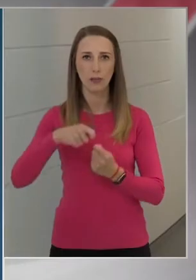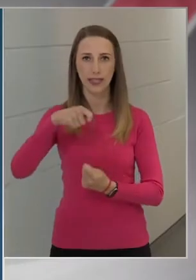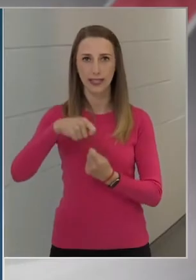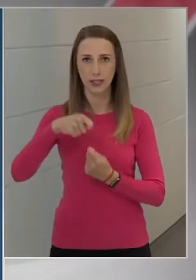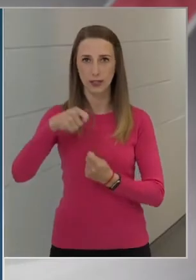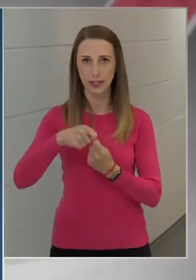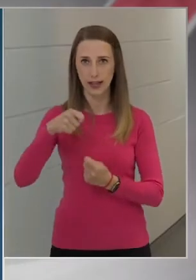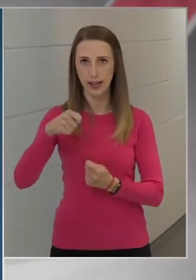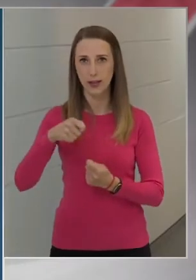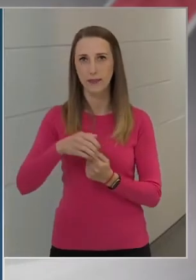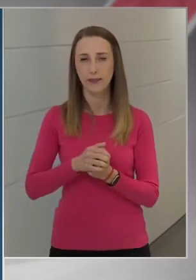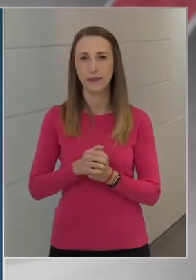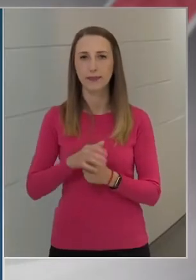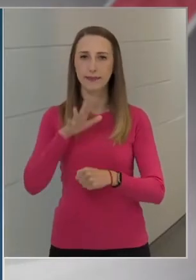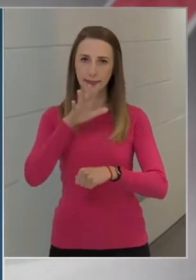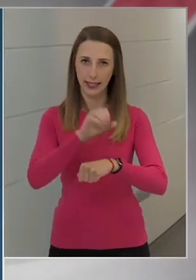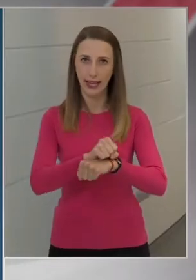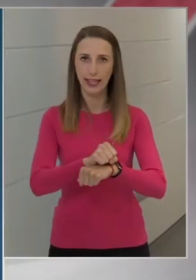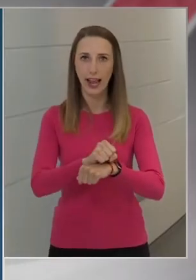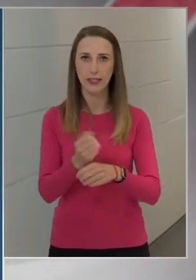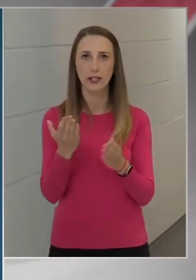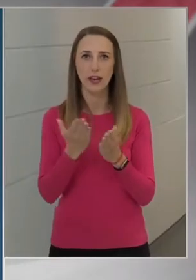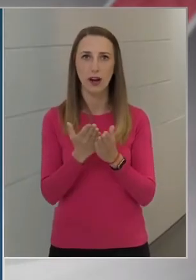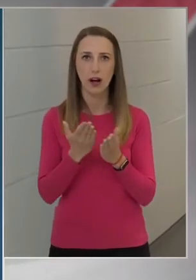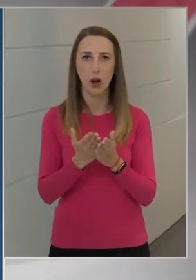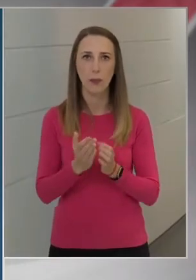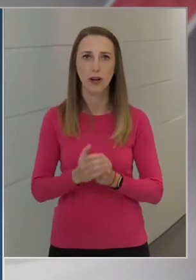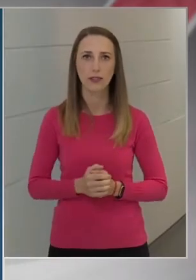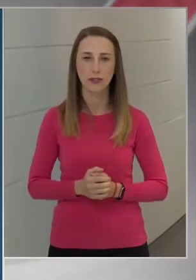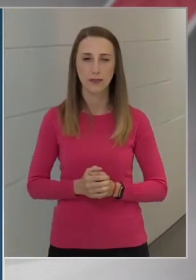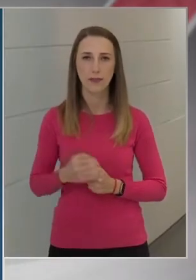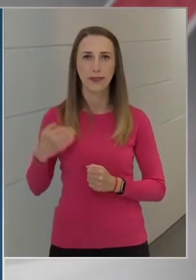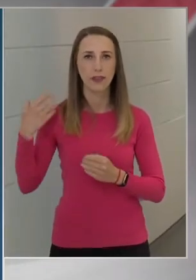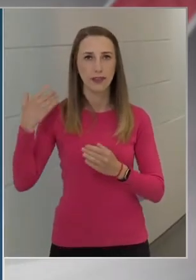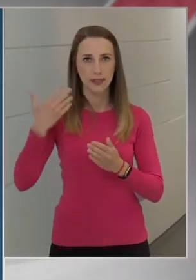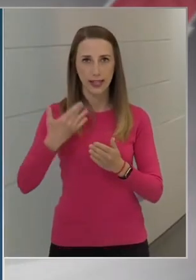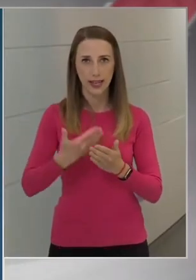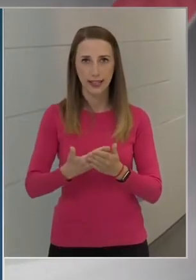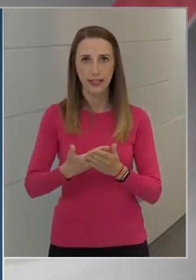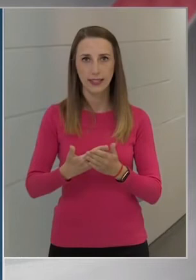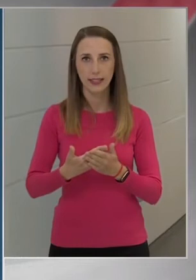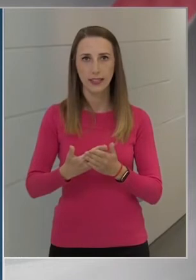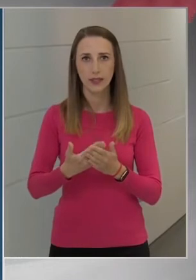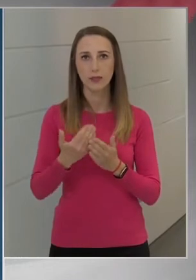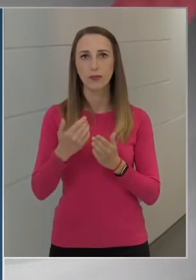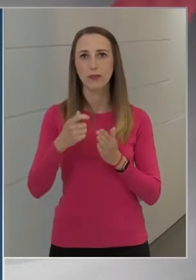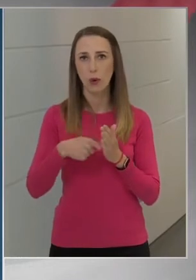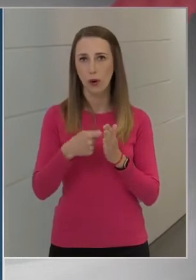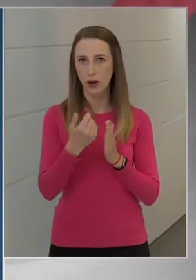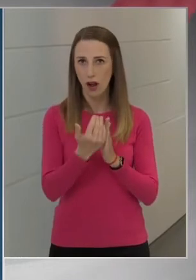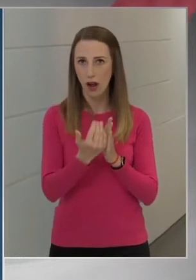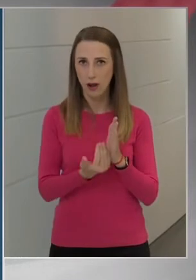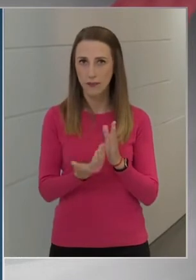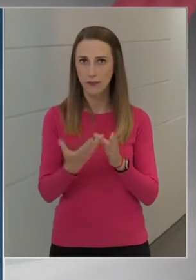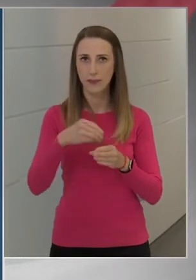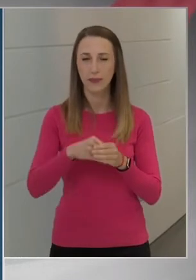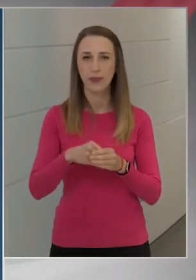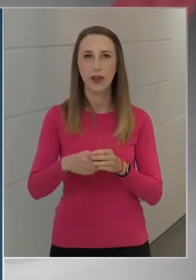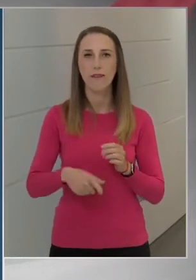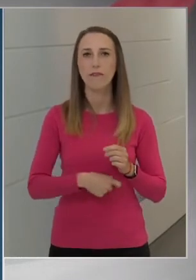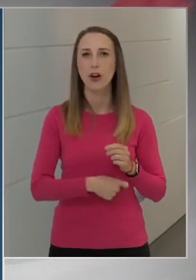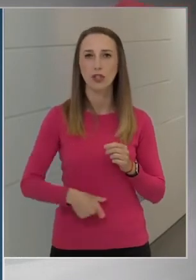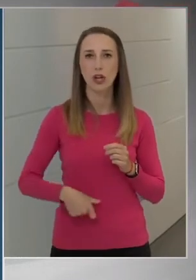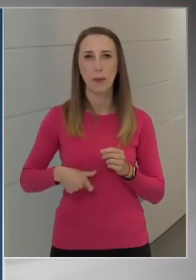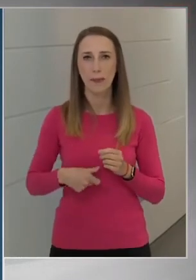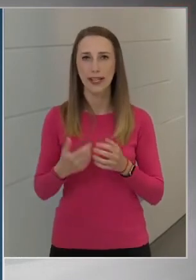detektálására alkalmas. Az eddigi programunkban, a vastagbélszűrés